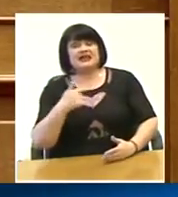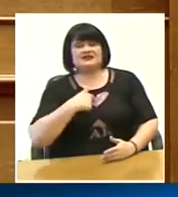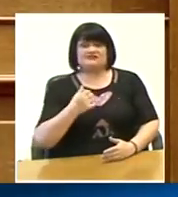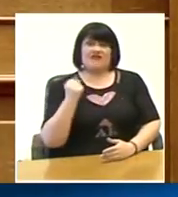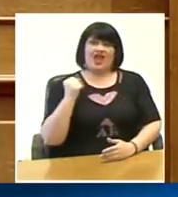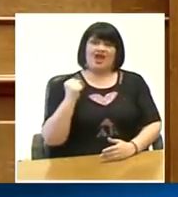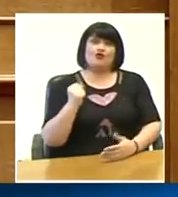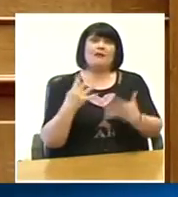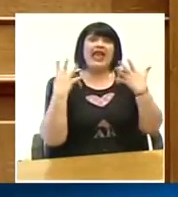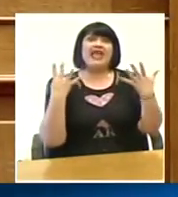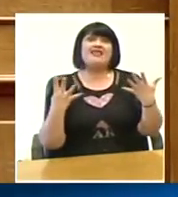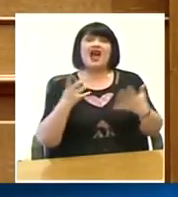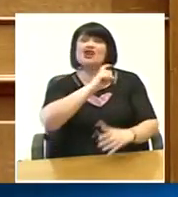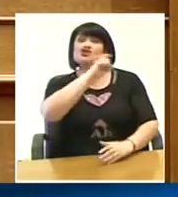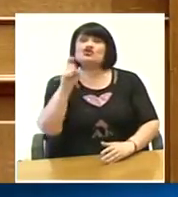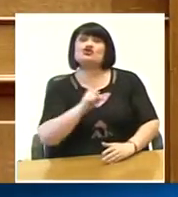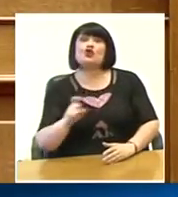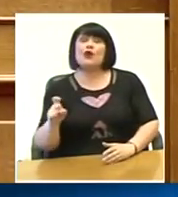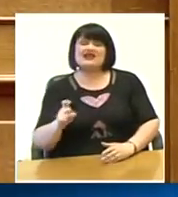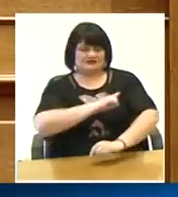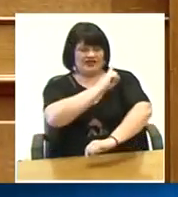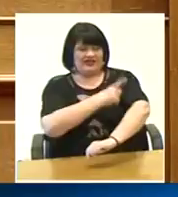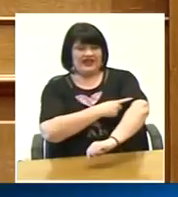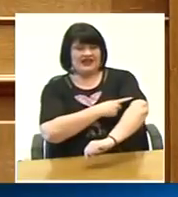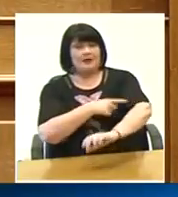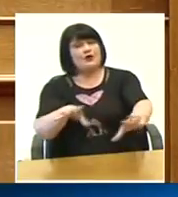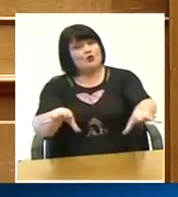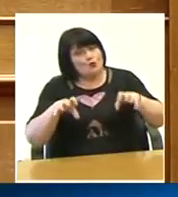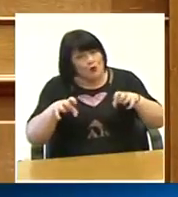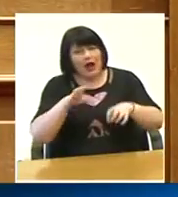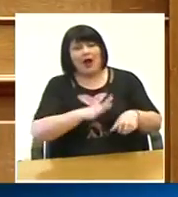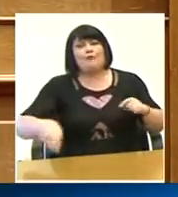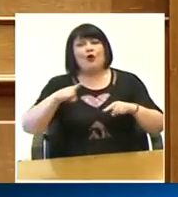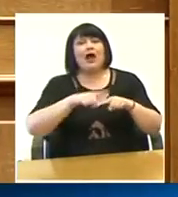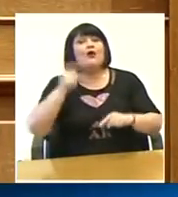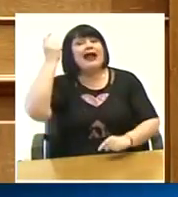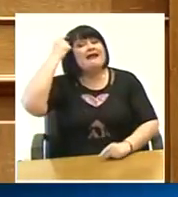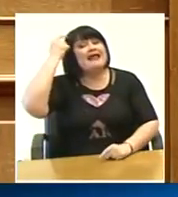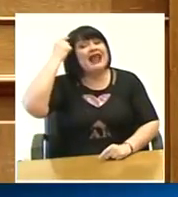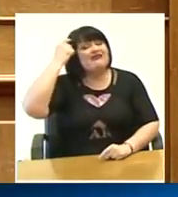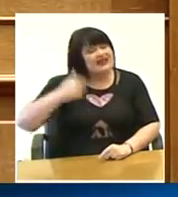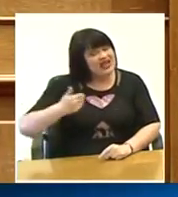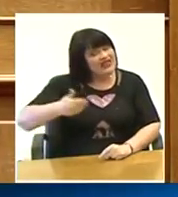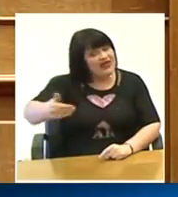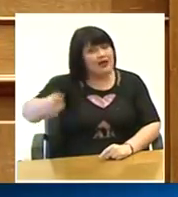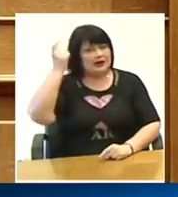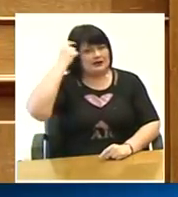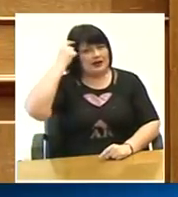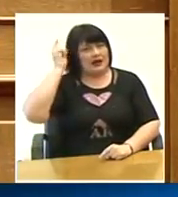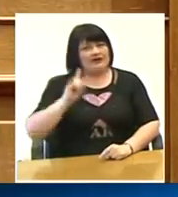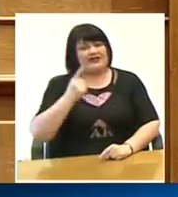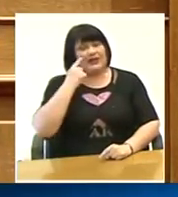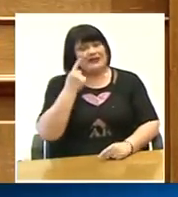9 ζωές γιατί παίρνουμε δύναμη από τον ελληνικό λαό που καταλαβαίνει και θα καταλάβει και θα είναι άλλα τα